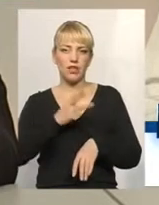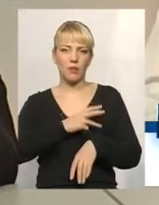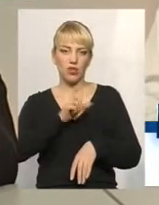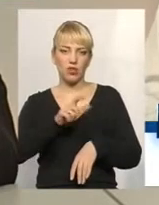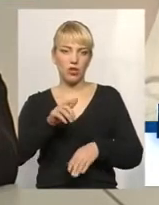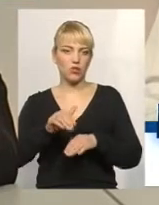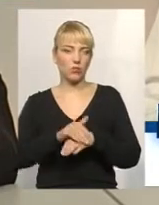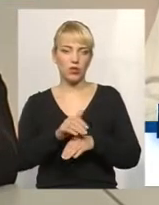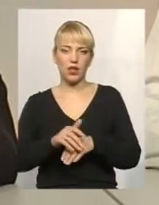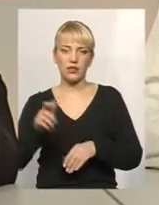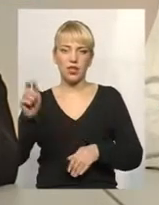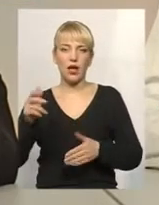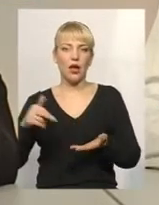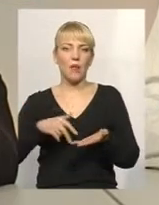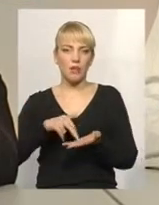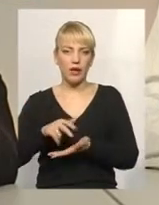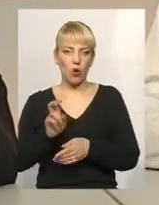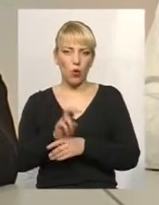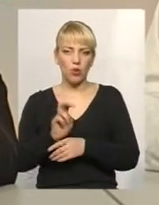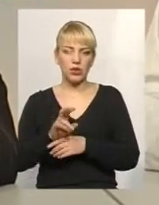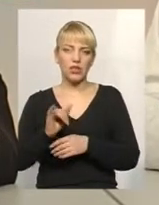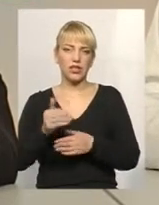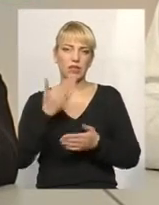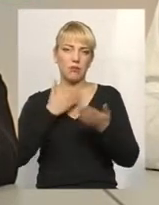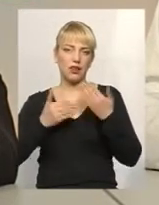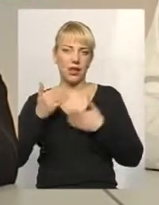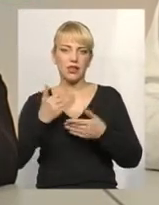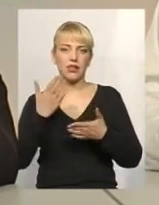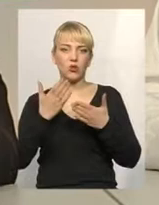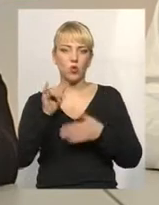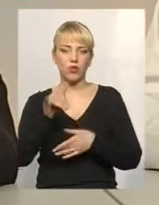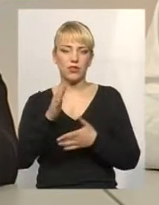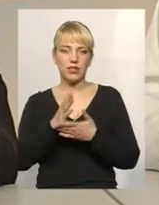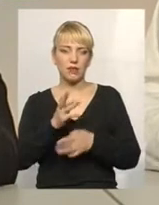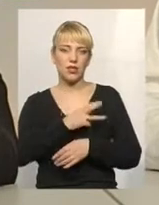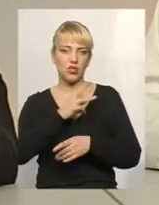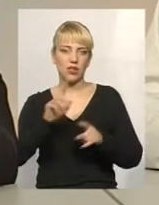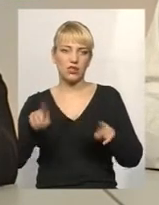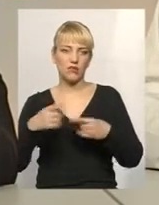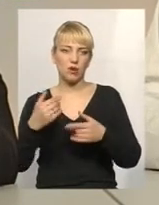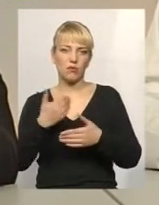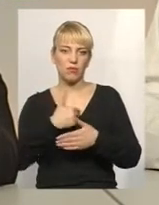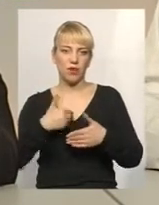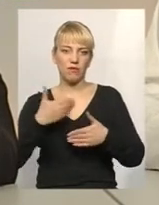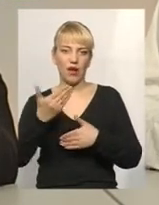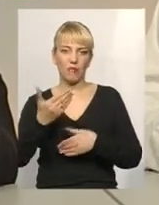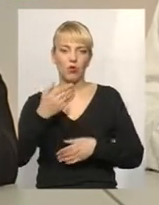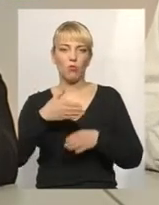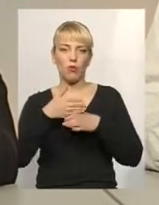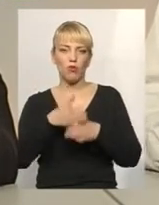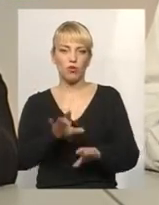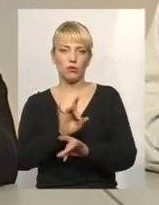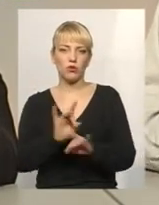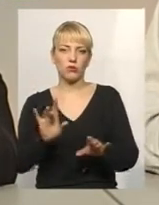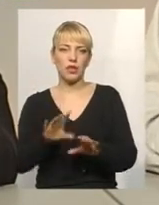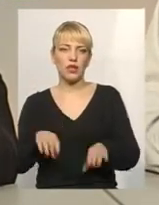приходьте, ставте там свої запитання. Якщо у вас є бажання створити, я думаю, що ми вам допоможемо, роз'яснимо, надаємо всю